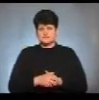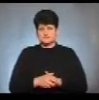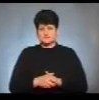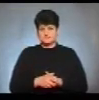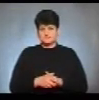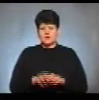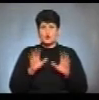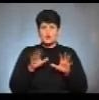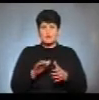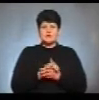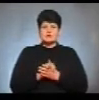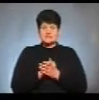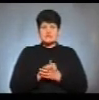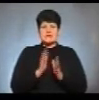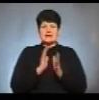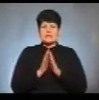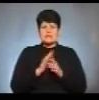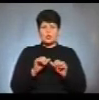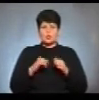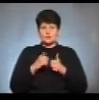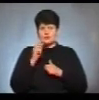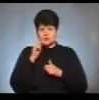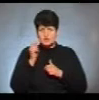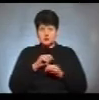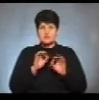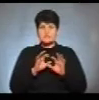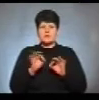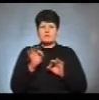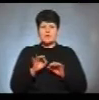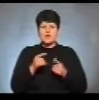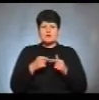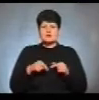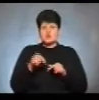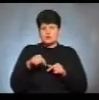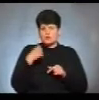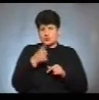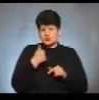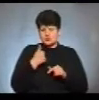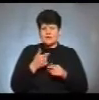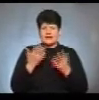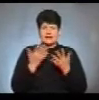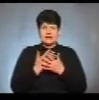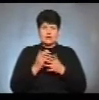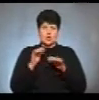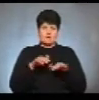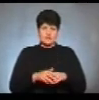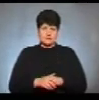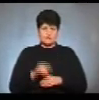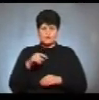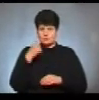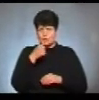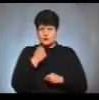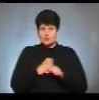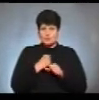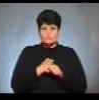Голова Асоціації кінокомісії України Леонід Бицюра розповів про організацію цьогорічної кінохвильки. «Цьогоріч ми робимо